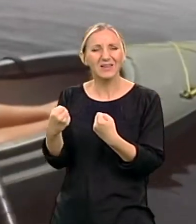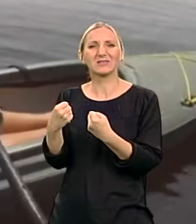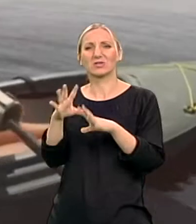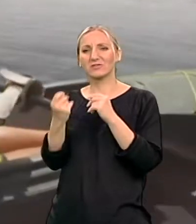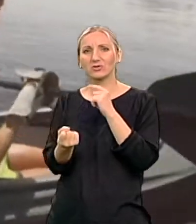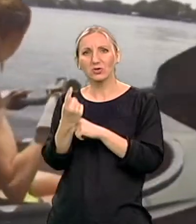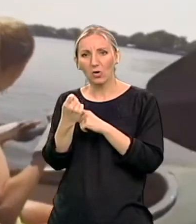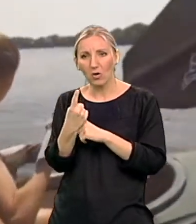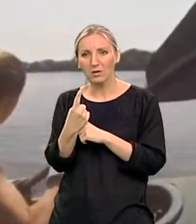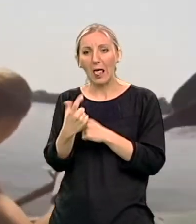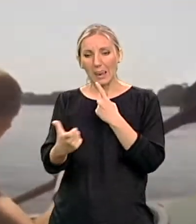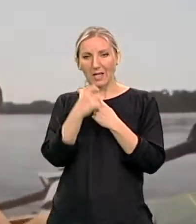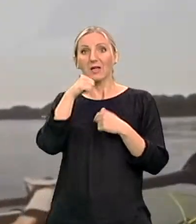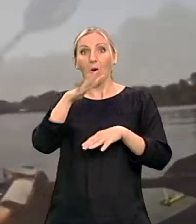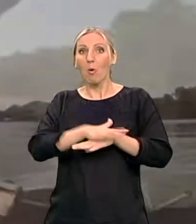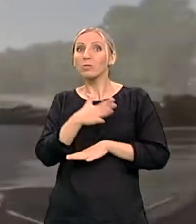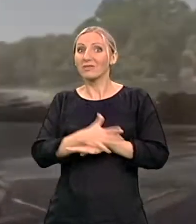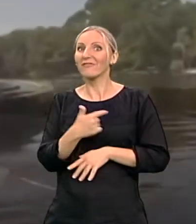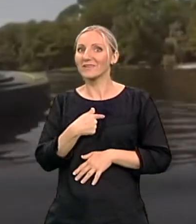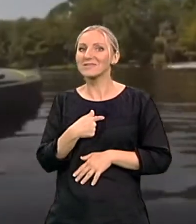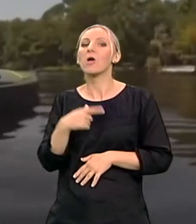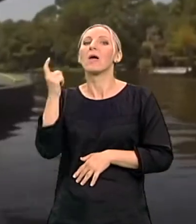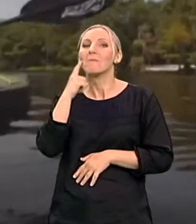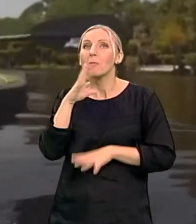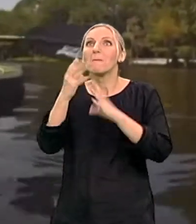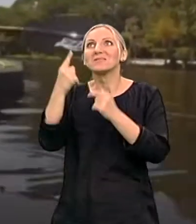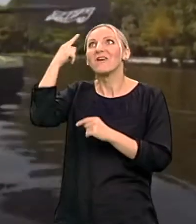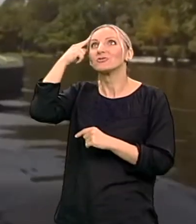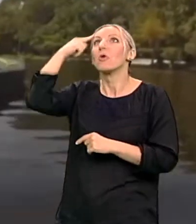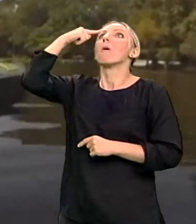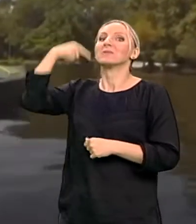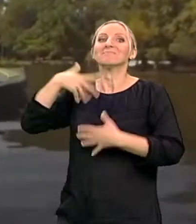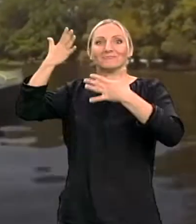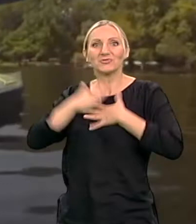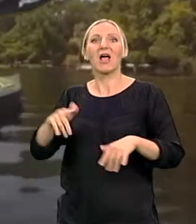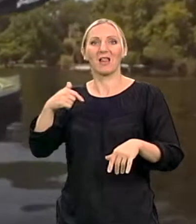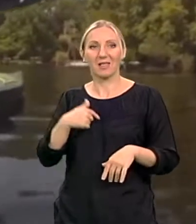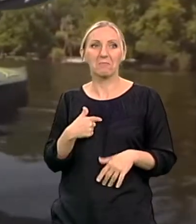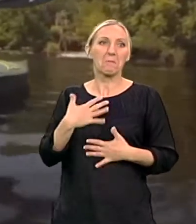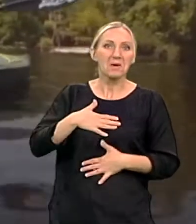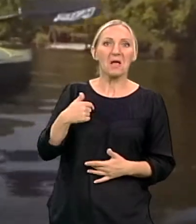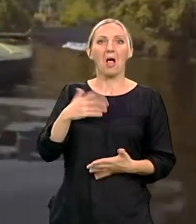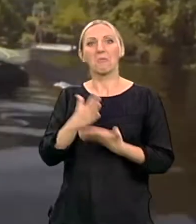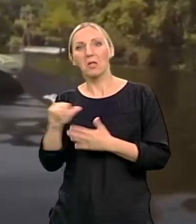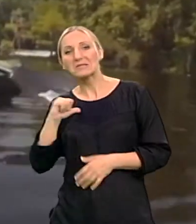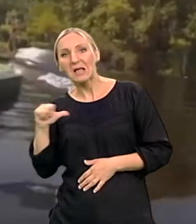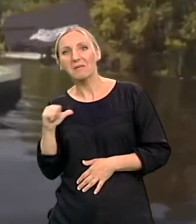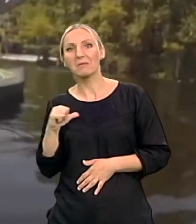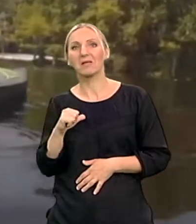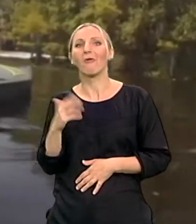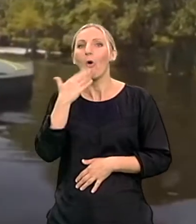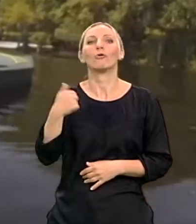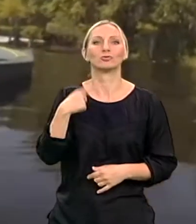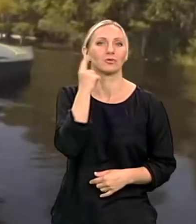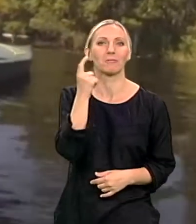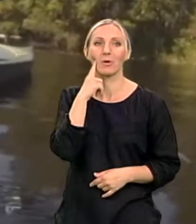i nataralo me i motivisalo da probam sve ono što pomislim da želim, sve što mislim da bi mi prijelo, da bi bilo zanimljivo. Sve je neke